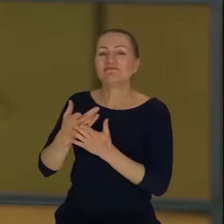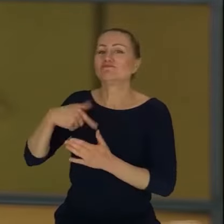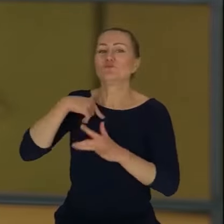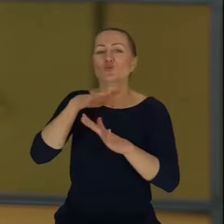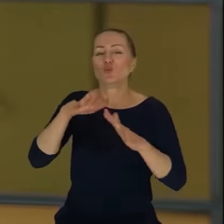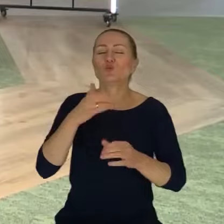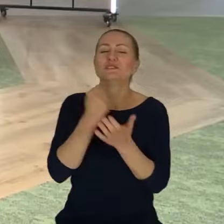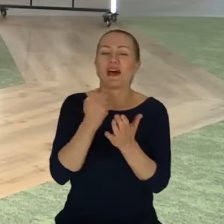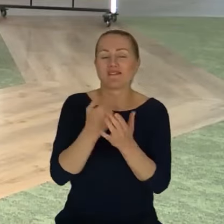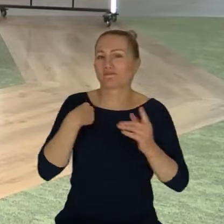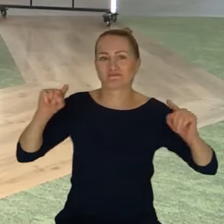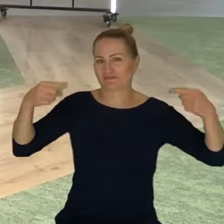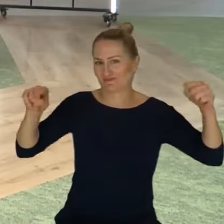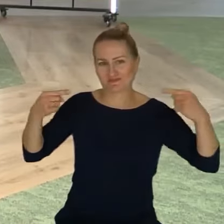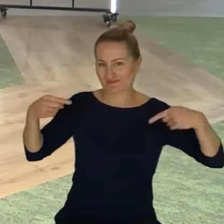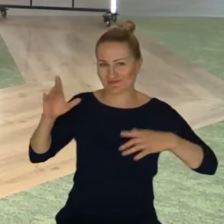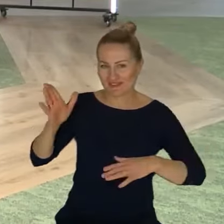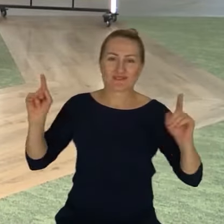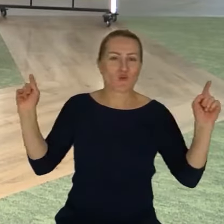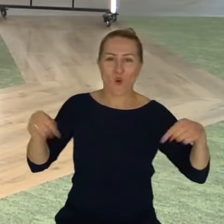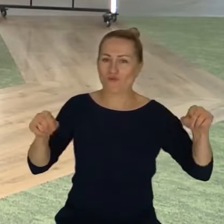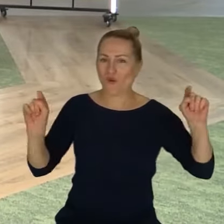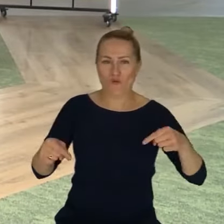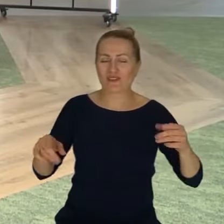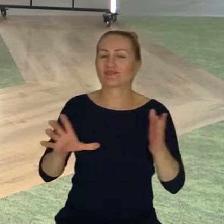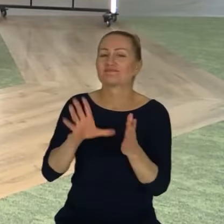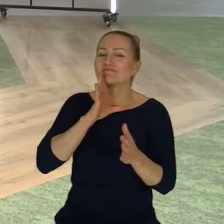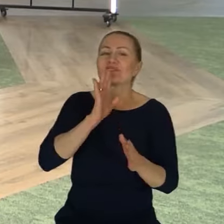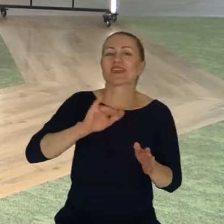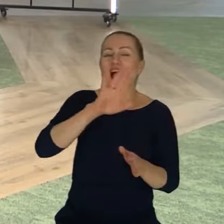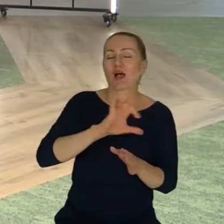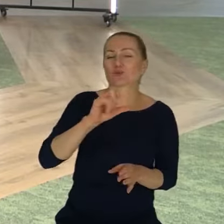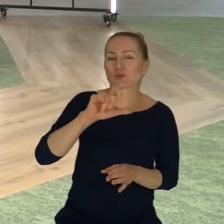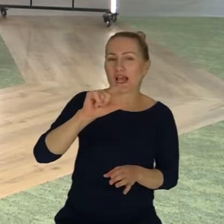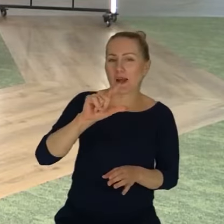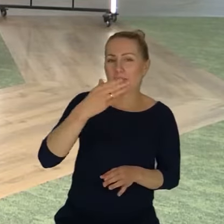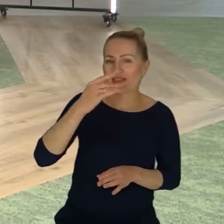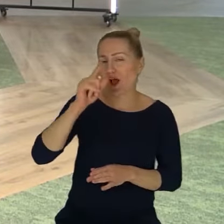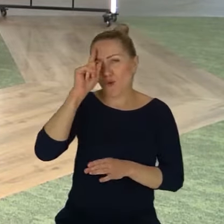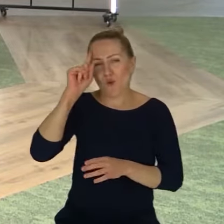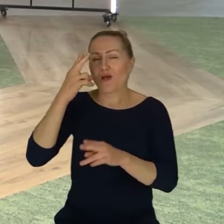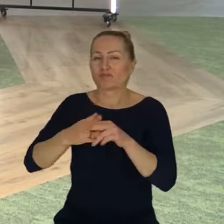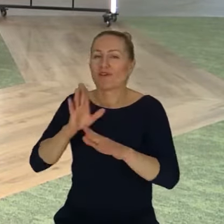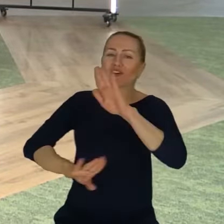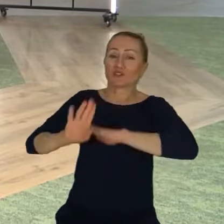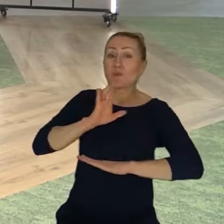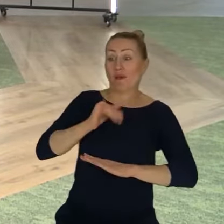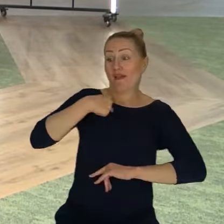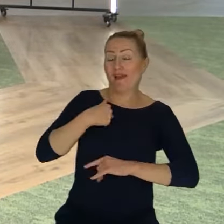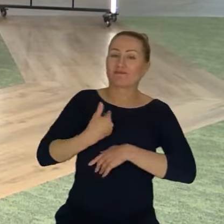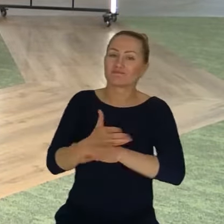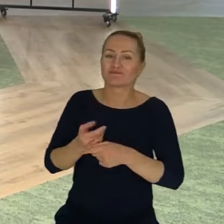Jak korzystać z social mediów, jak się w nich udzielać, czy to dobrze, że na przykład niektórzy wycofują jak ja zupełnie i nie dzielą się swoją wiedzą,